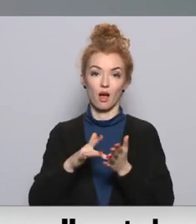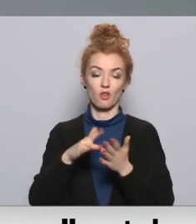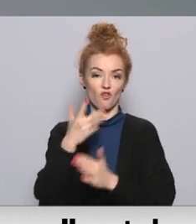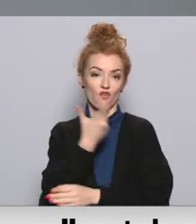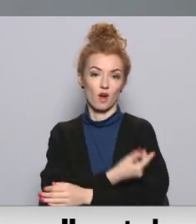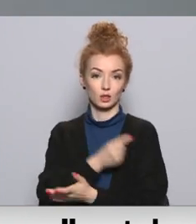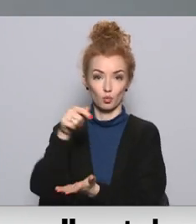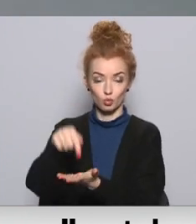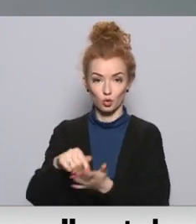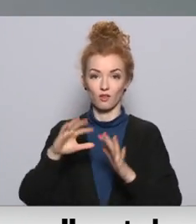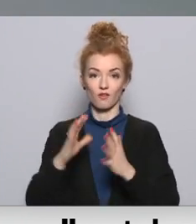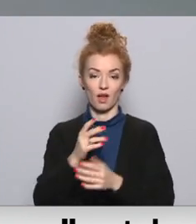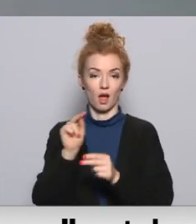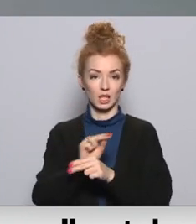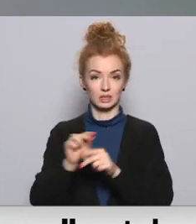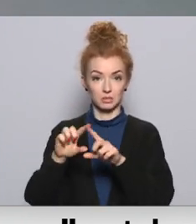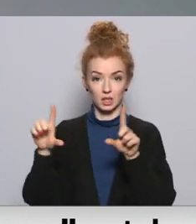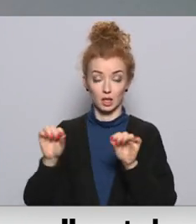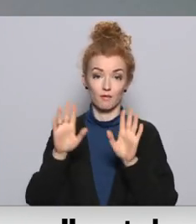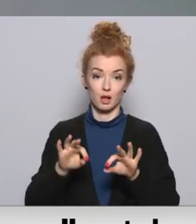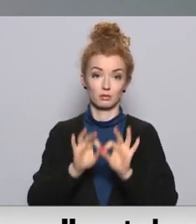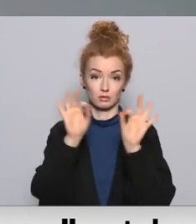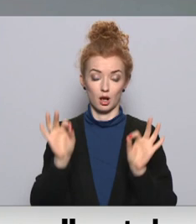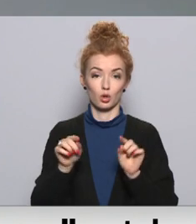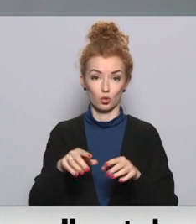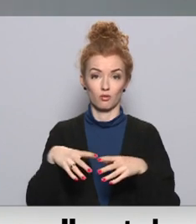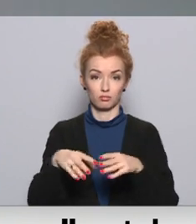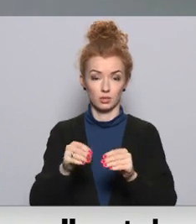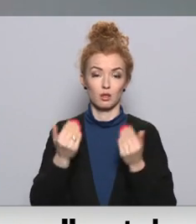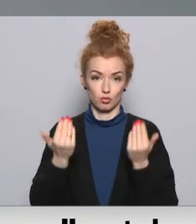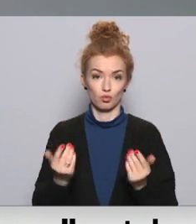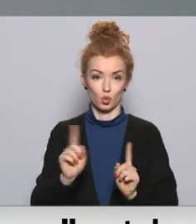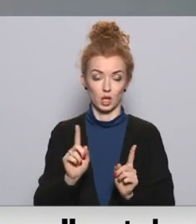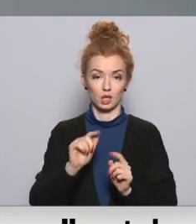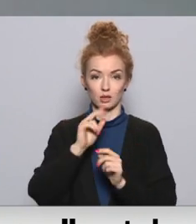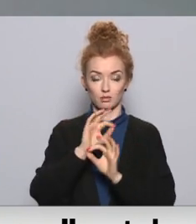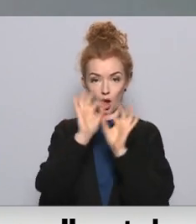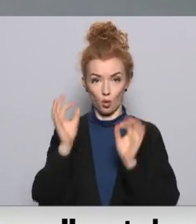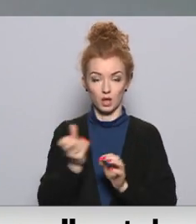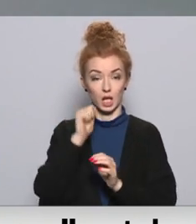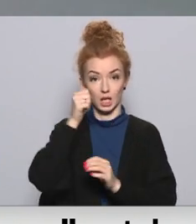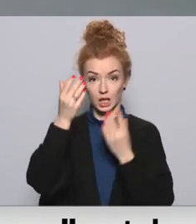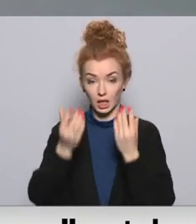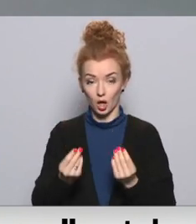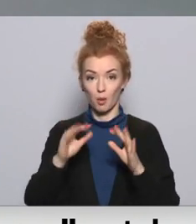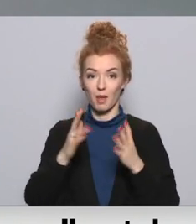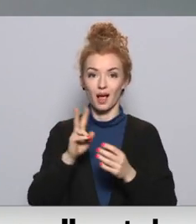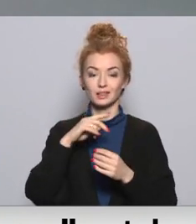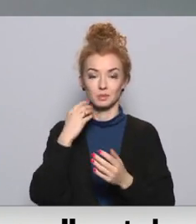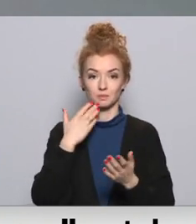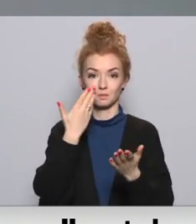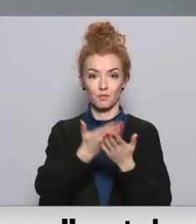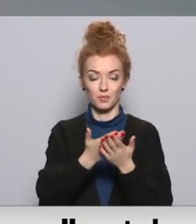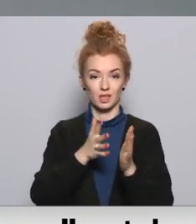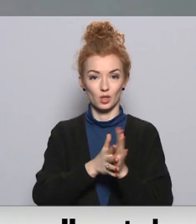punktiem vai ārstniecības iestādē, to jau var sākt darīt arī to līdzsākot ar rītdienu, bet savukārt tie, kas vēlās pieteikt šo potes